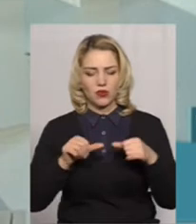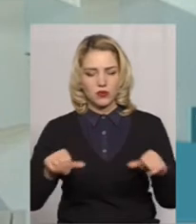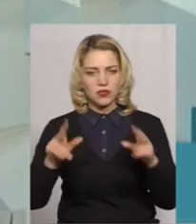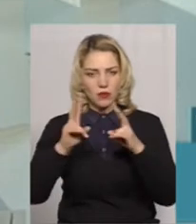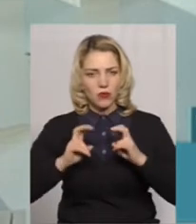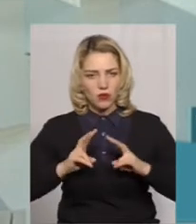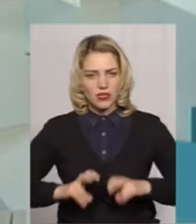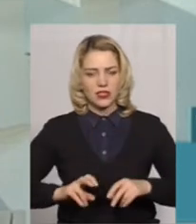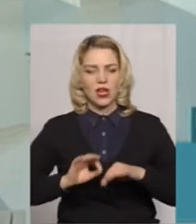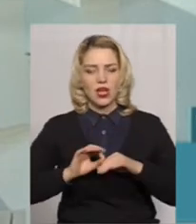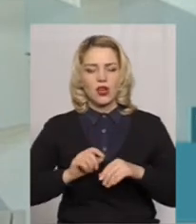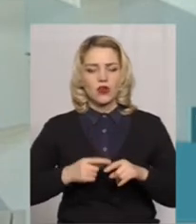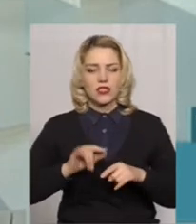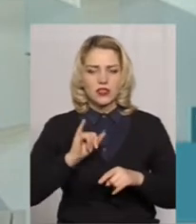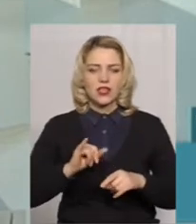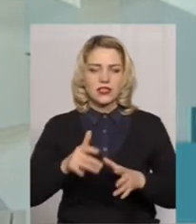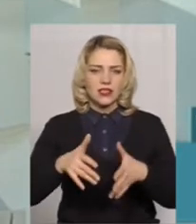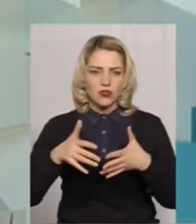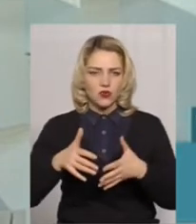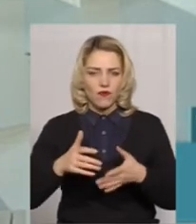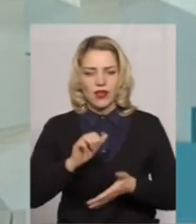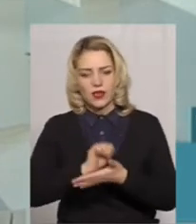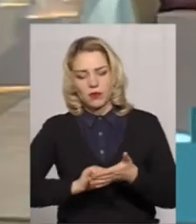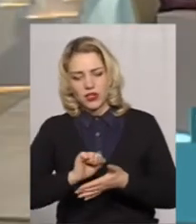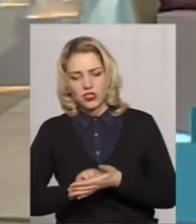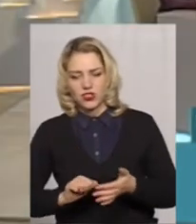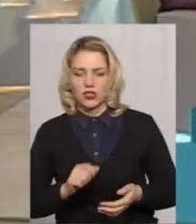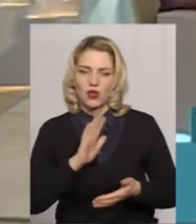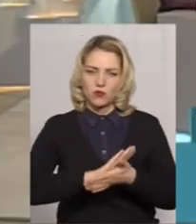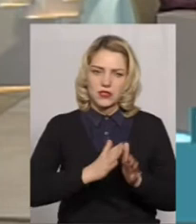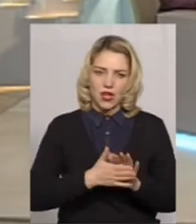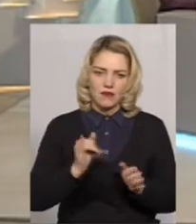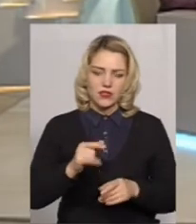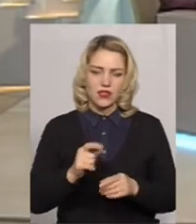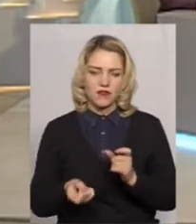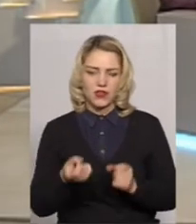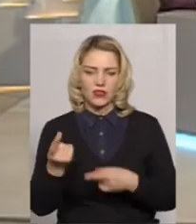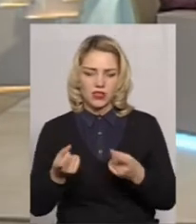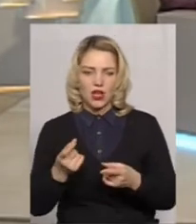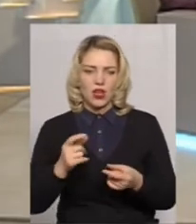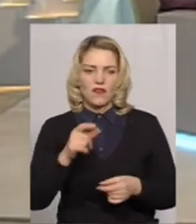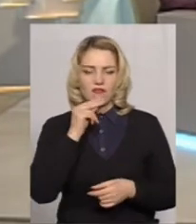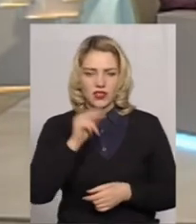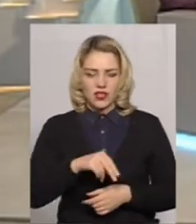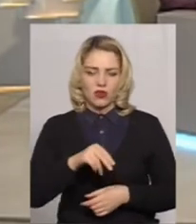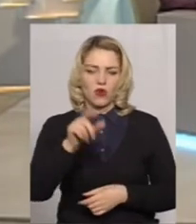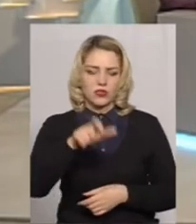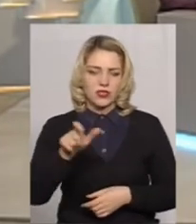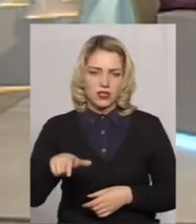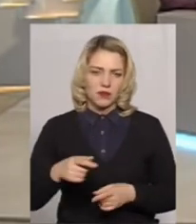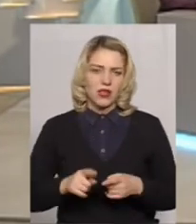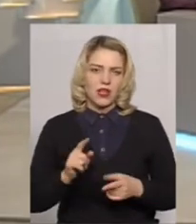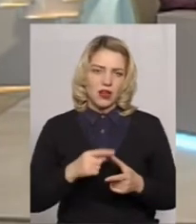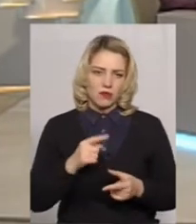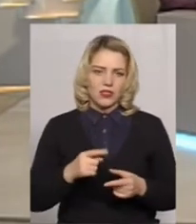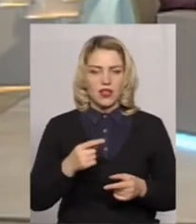розслідування, з'ясувати причини, обставини, винних осіб і прийти до висновка, або випадок пов'язаний